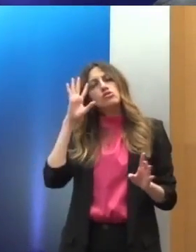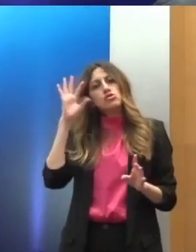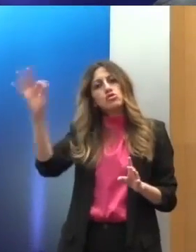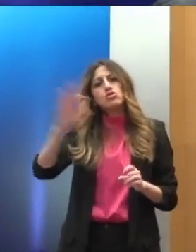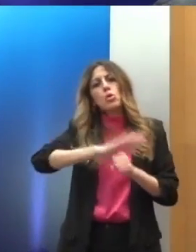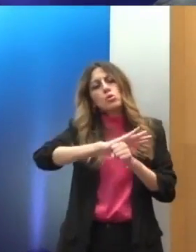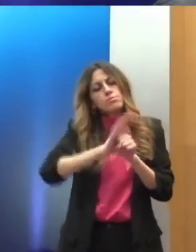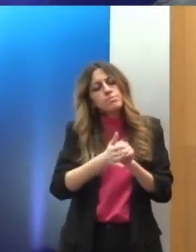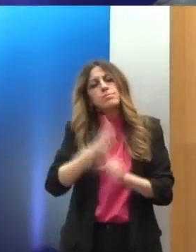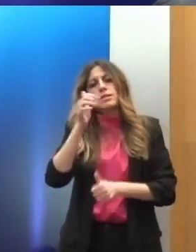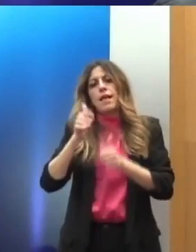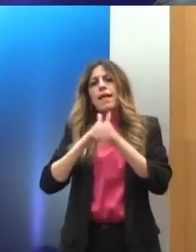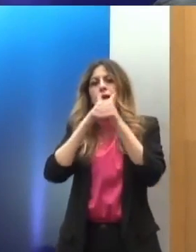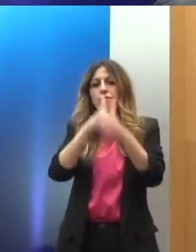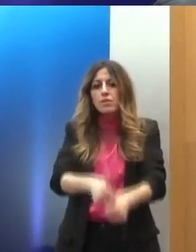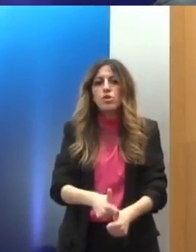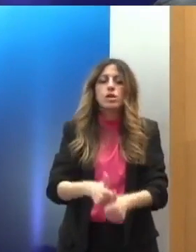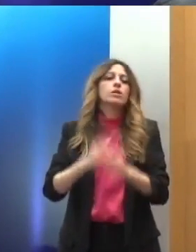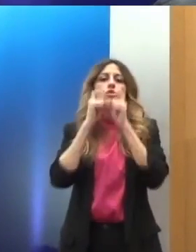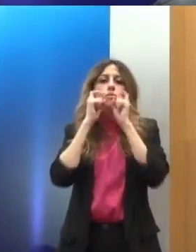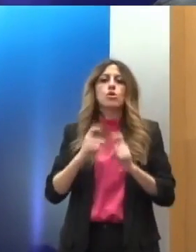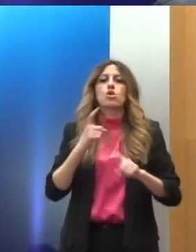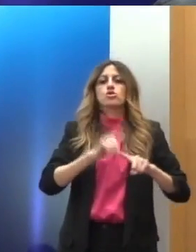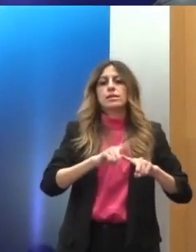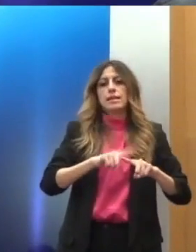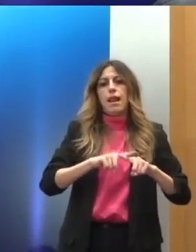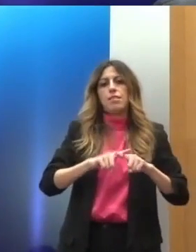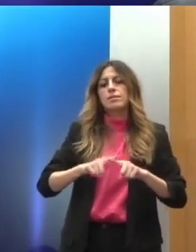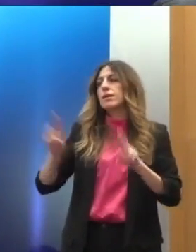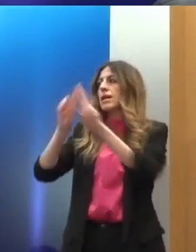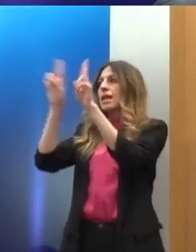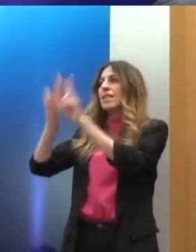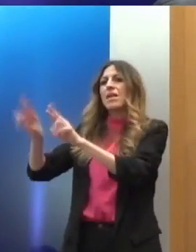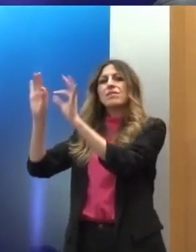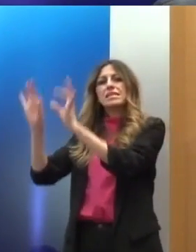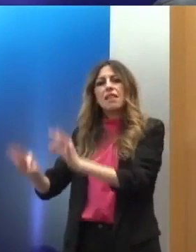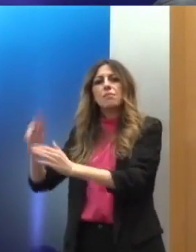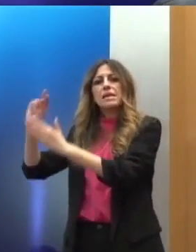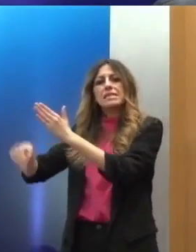των υποχρεώσεων της χώρας από τις διεθνείς συμβατικές ρυθμίσεις.